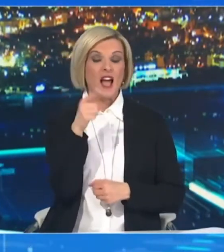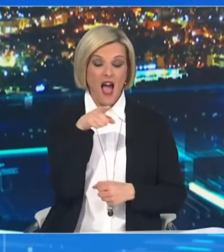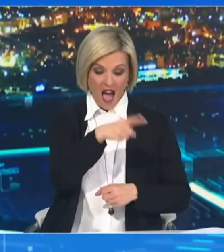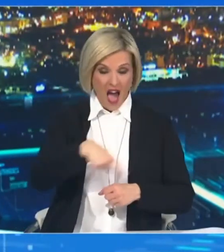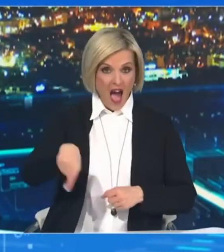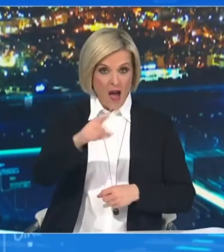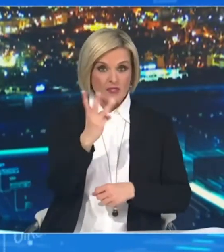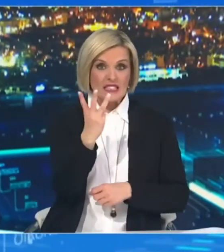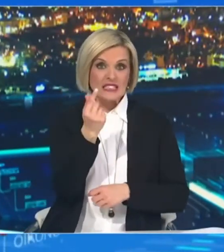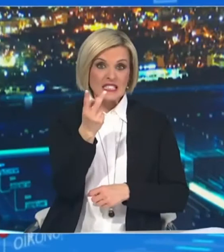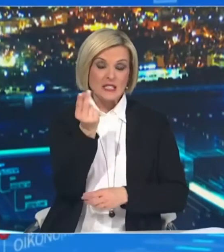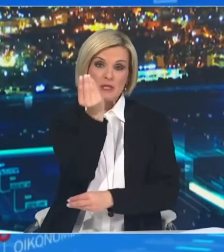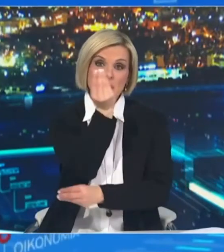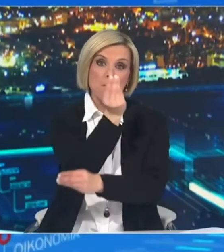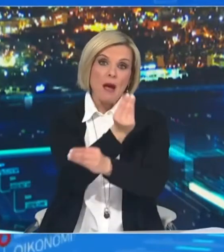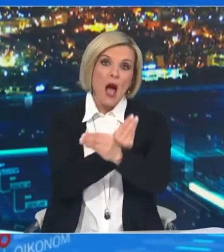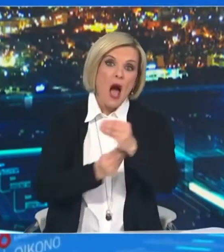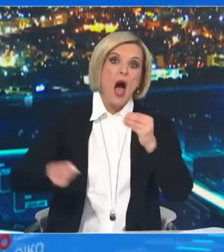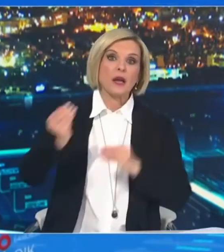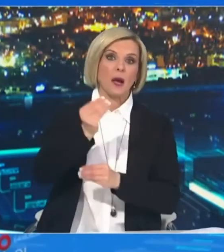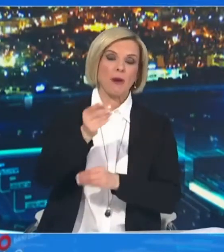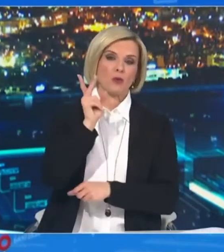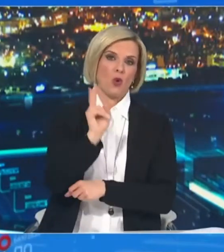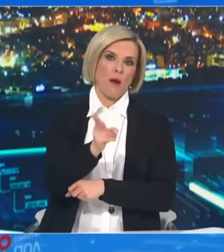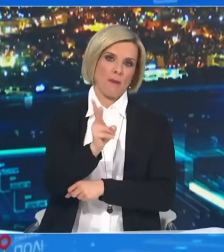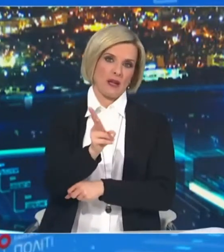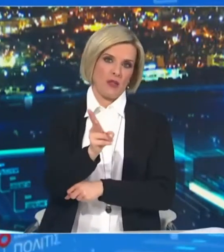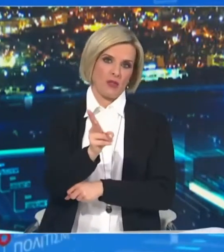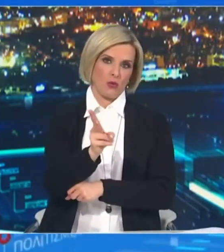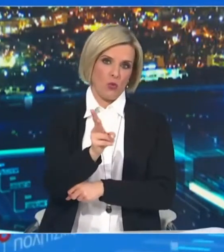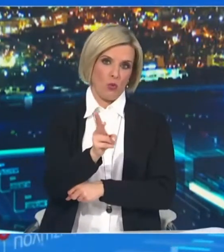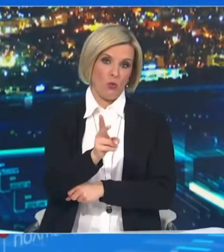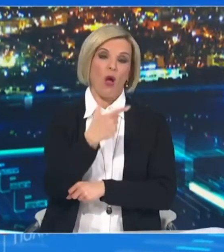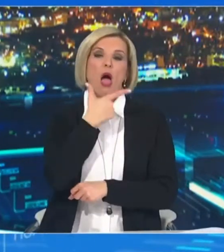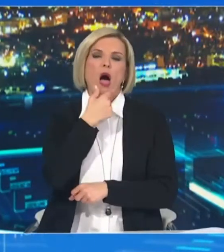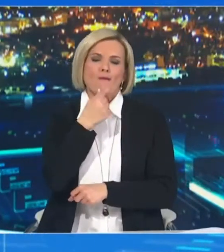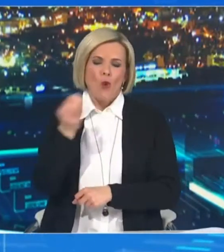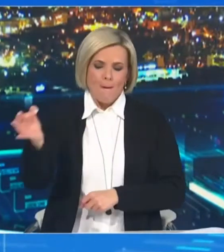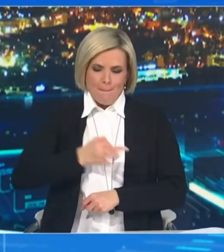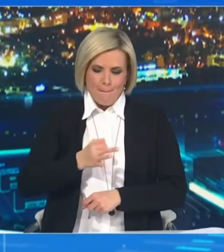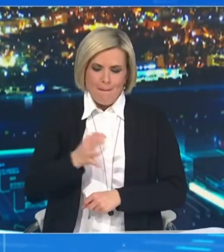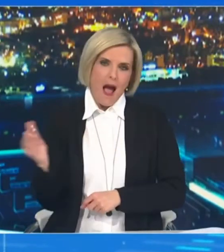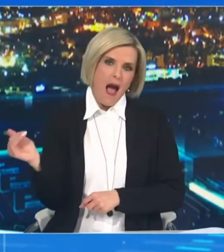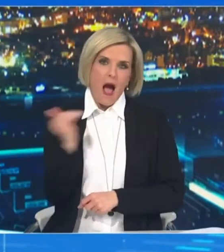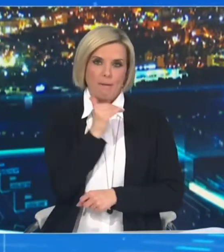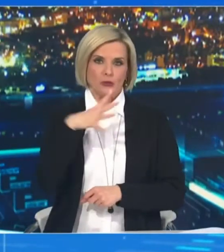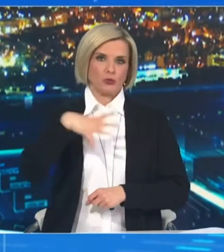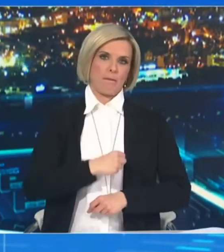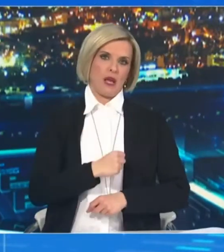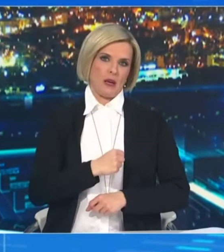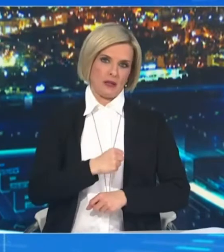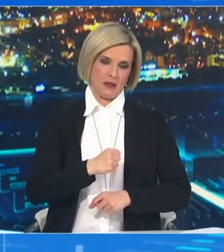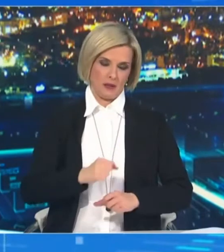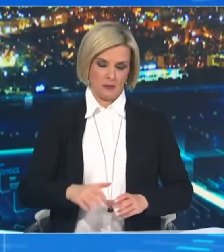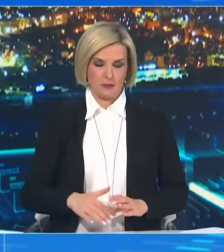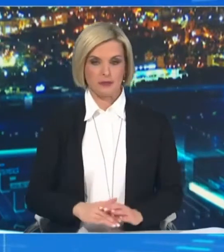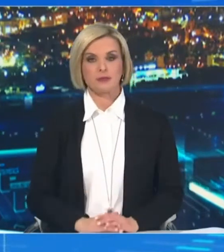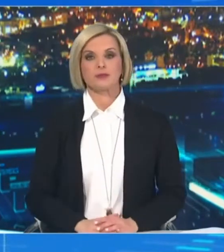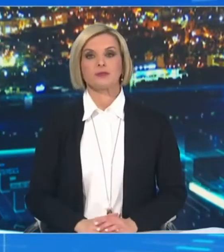περίπου μεγαλύτερο κίνδυνο από τα άτομα που κατατάσσονται σε αυτή την ομάδα.